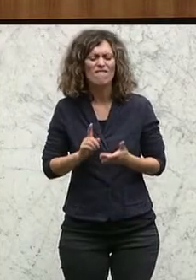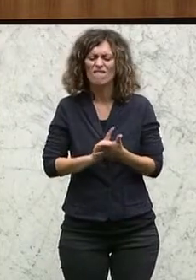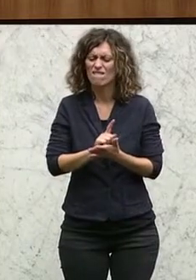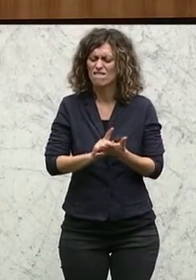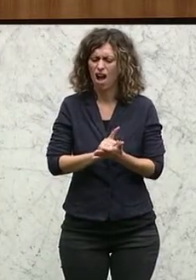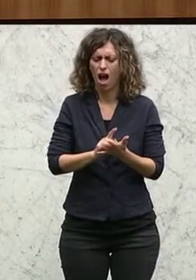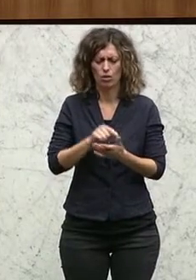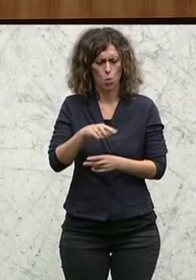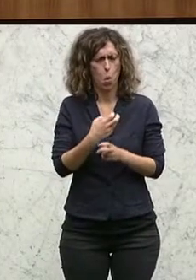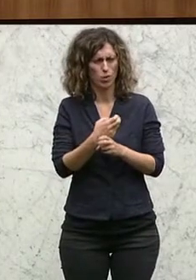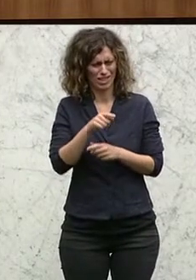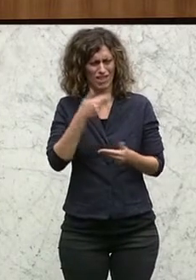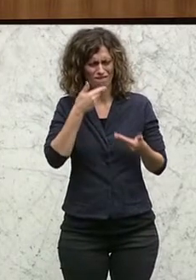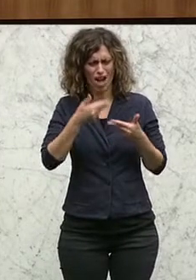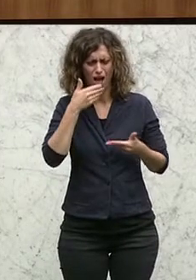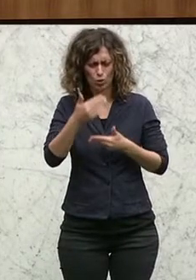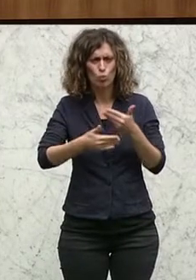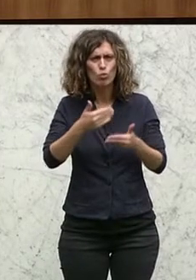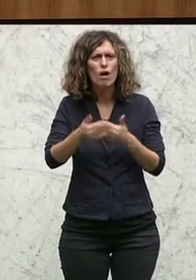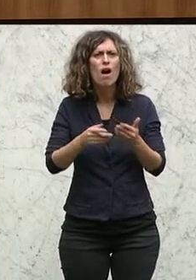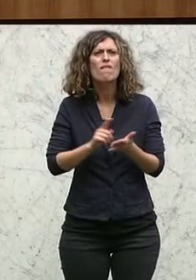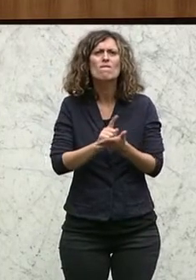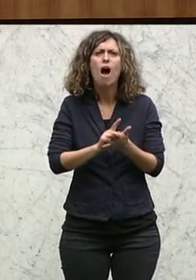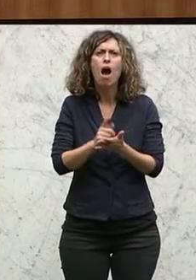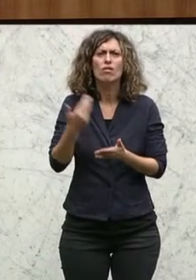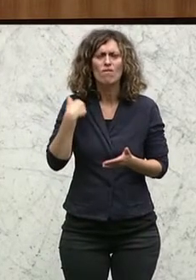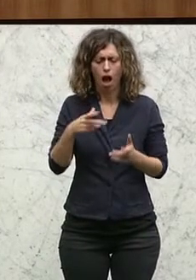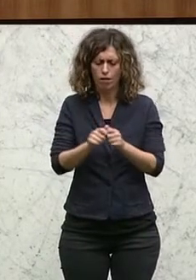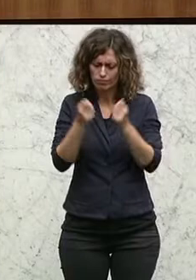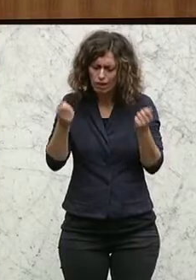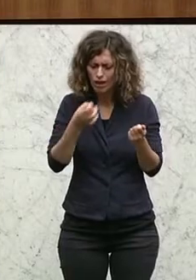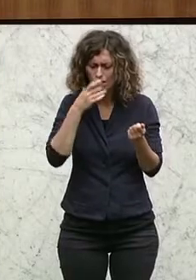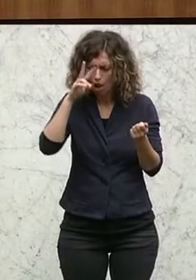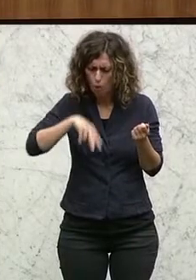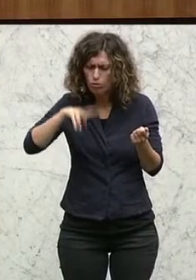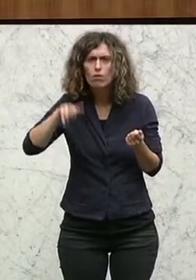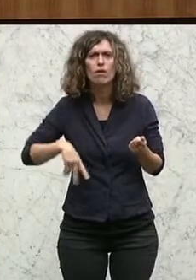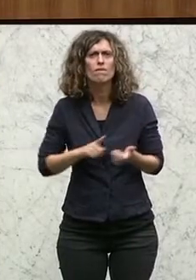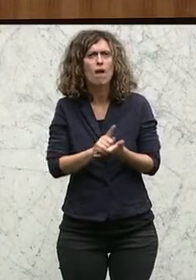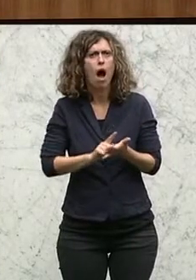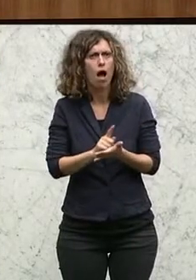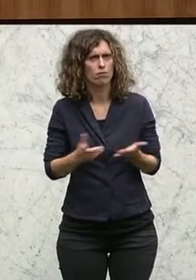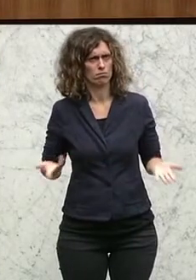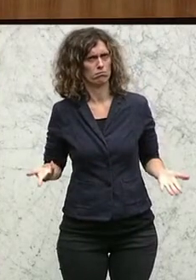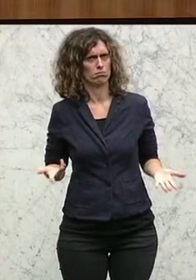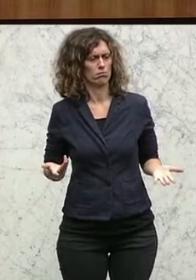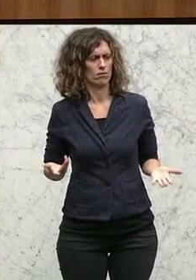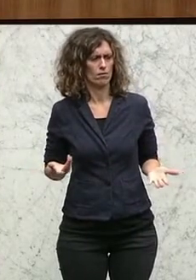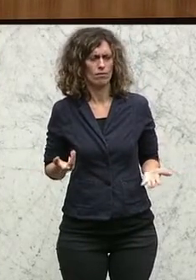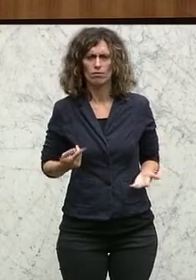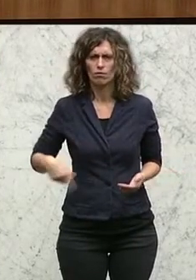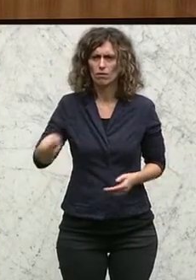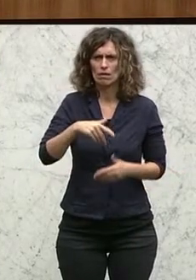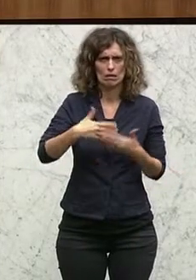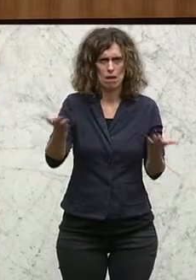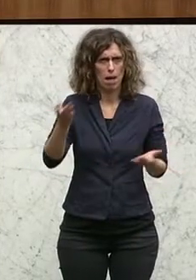Verhandlungskonvolut noch das Heft in der Hand gehabt? Wann haben wir das Heft in der Hand gehabt? Ich glaube, das kann hier keiner